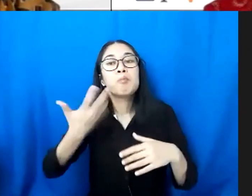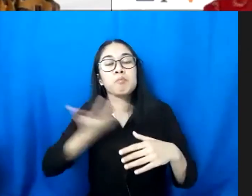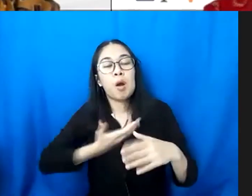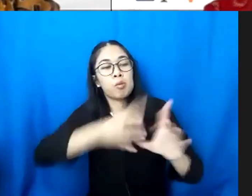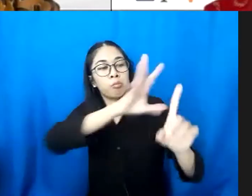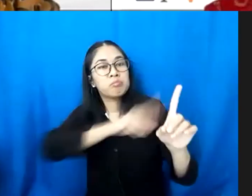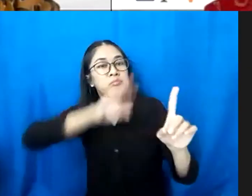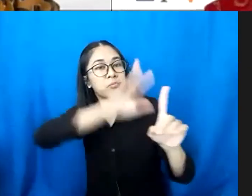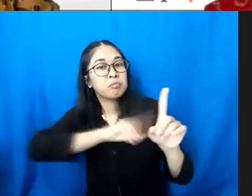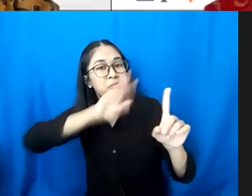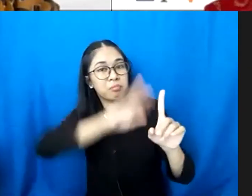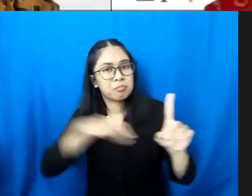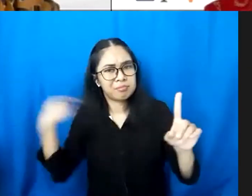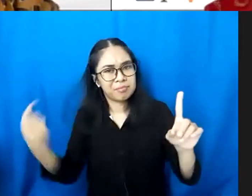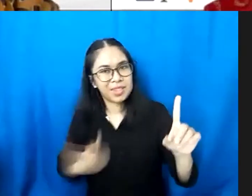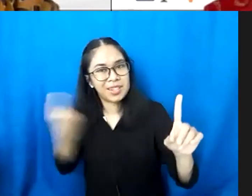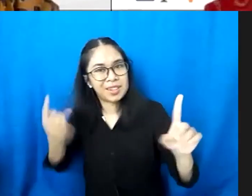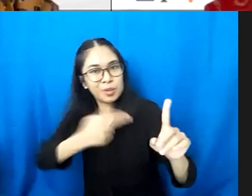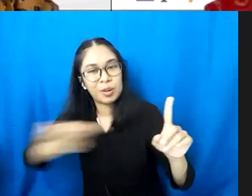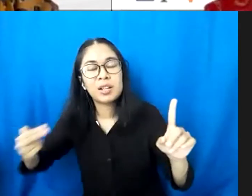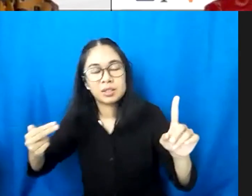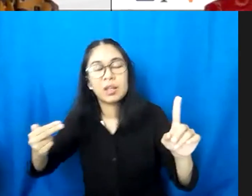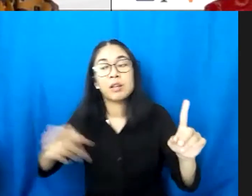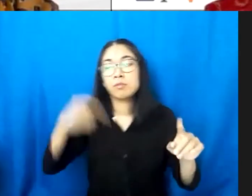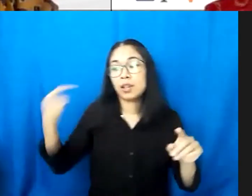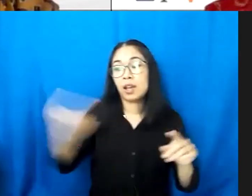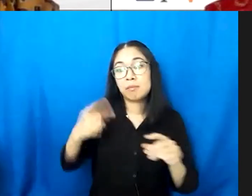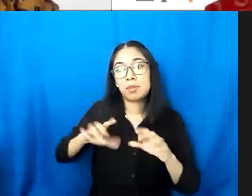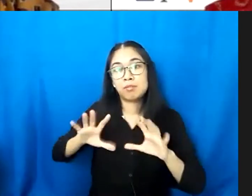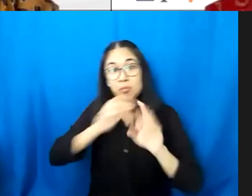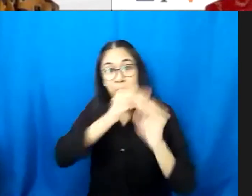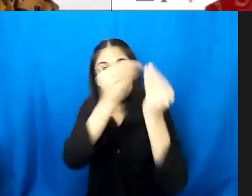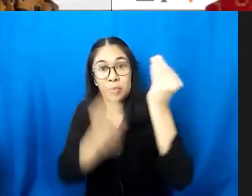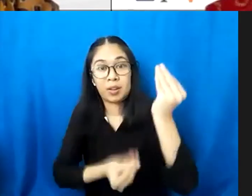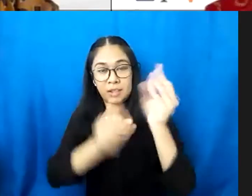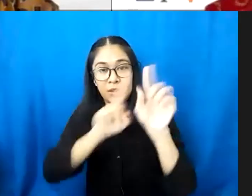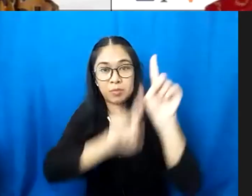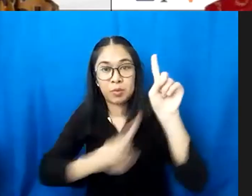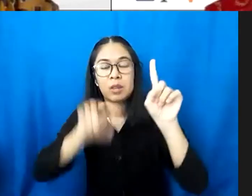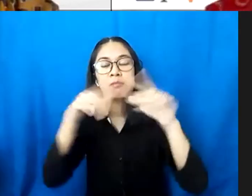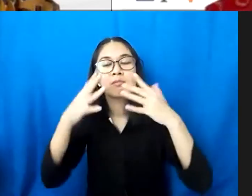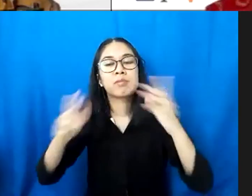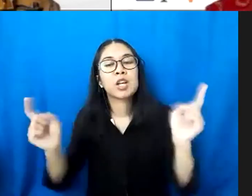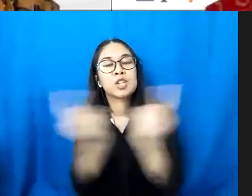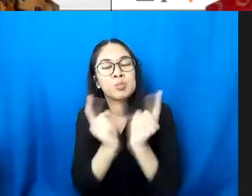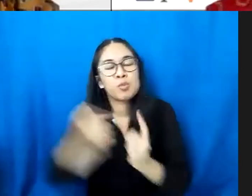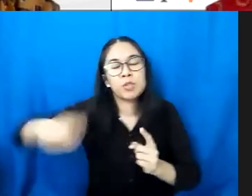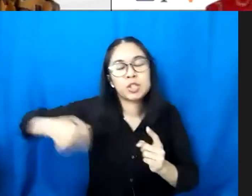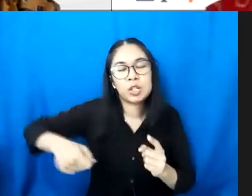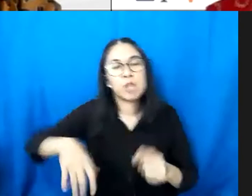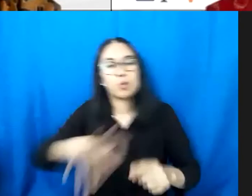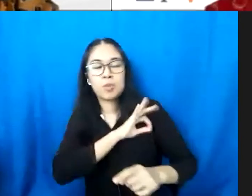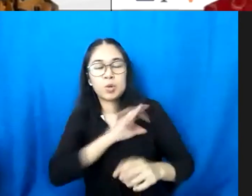jadi kami beberapa orang bertemu dengan para menteri dan gubernur mereka menceritakan